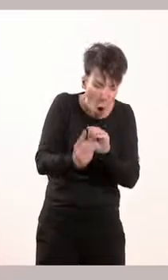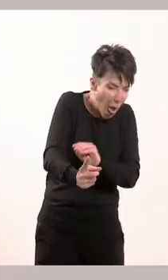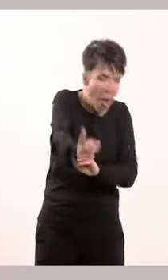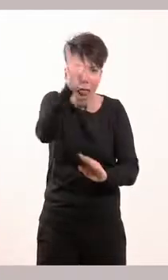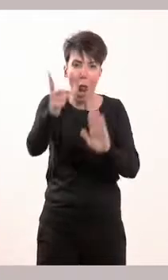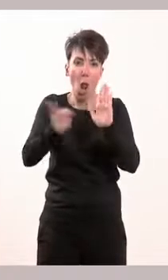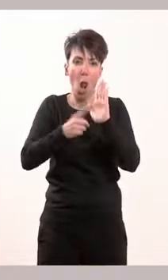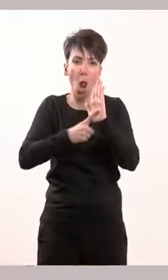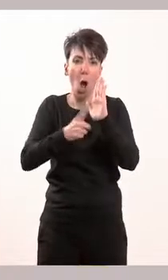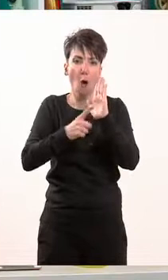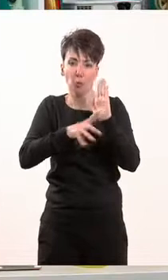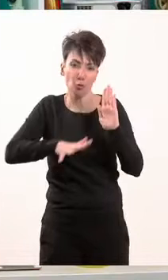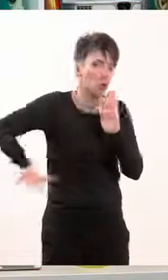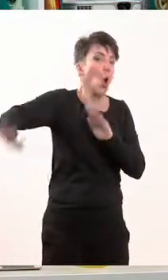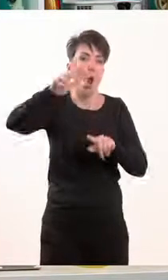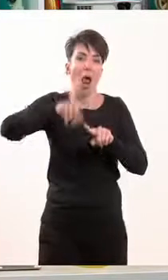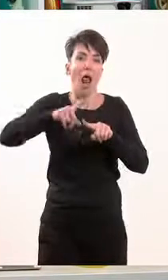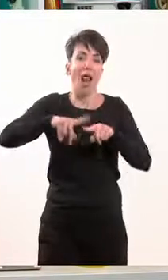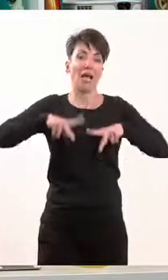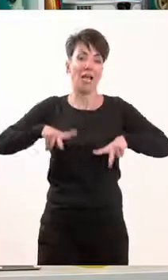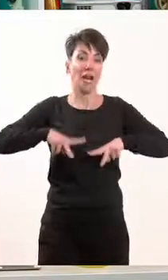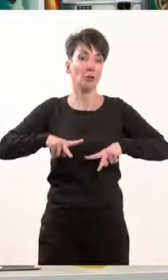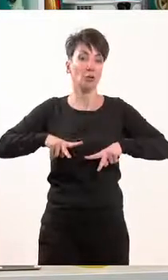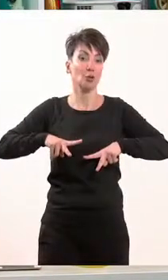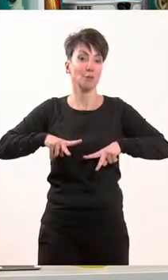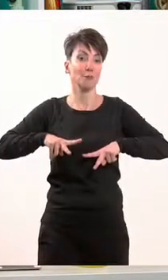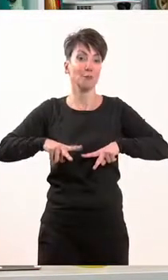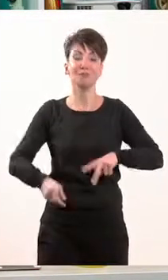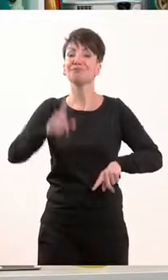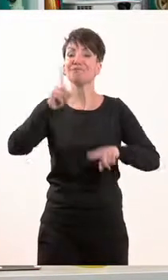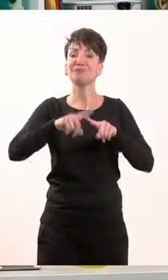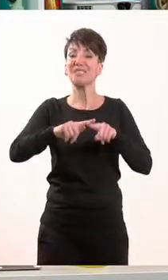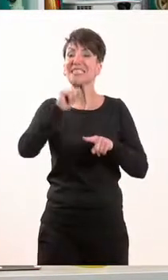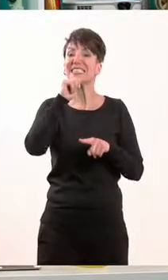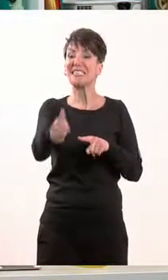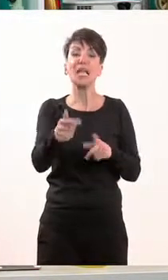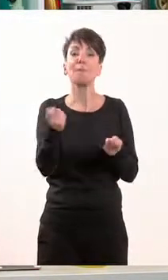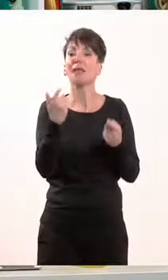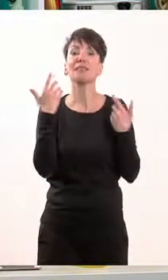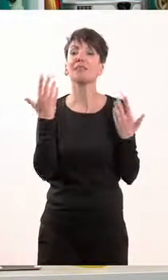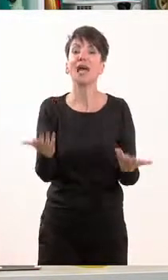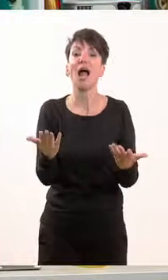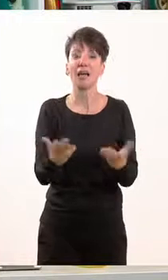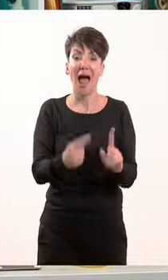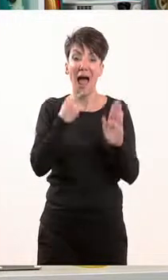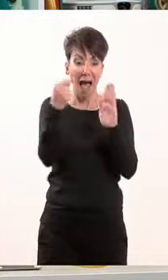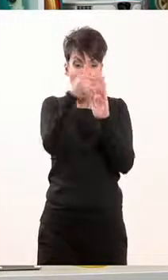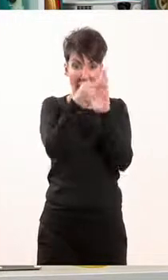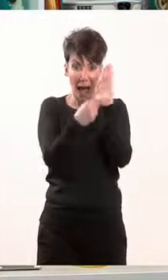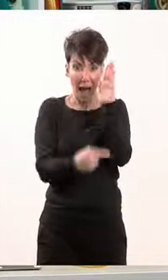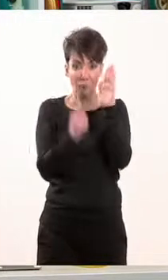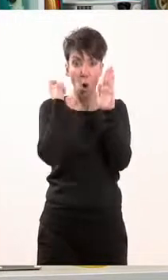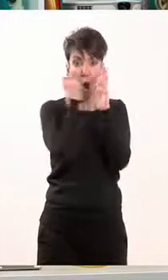κράτους. Και θα θυμάστε ότι το Ελληνικό Σύνταγμα κάνει το εξής. Καθορίζει